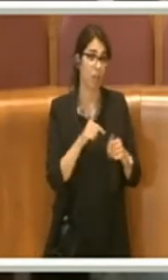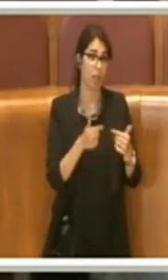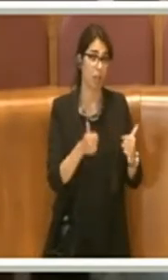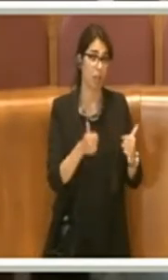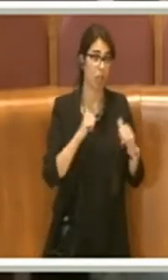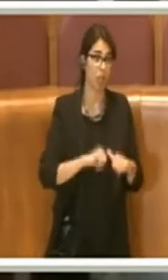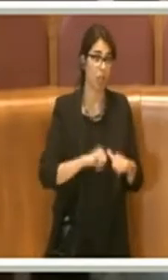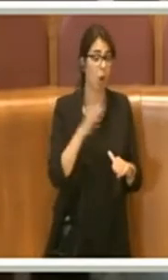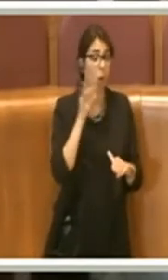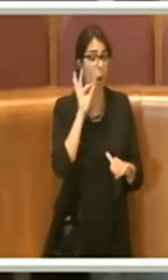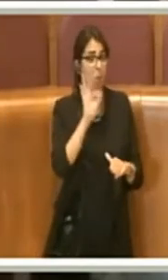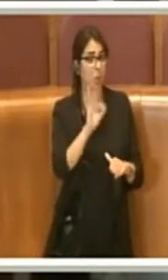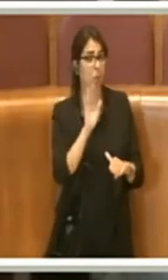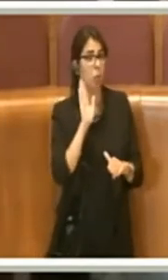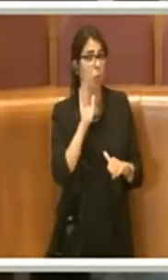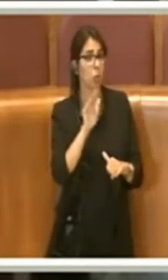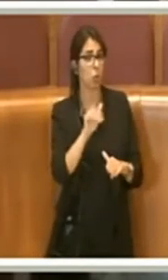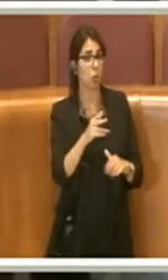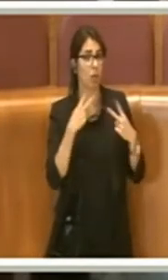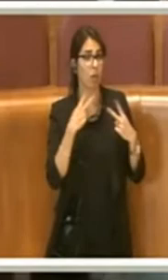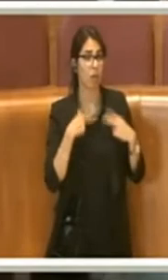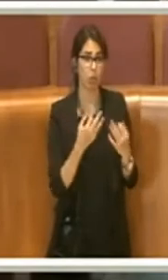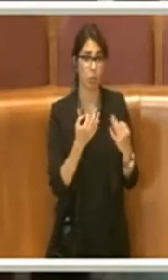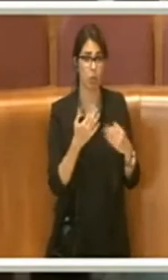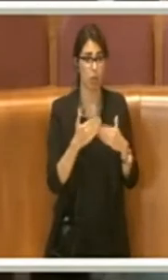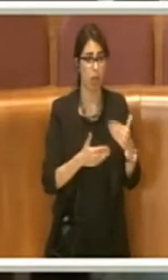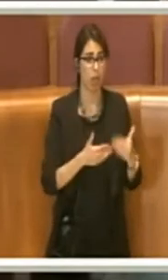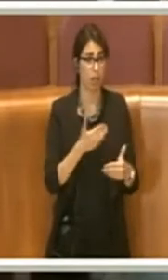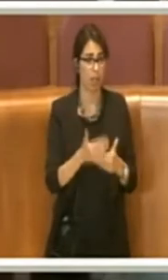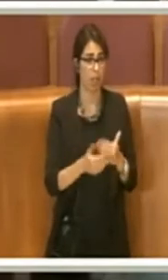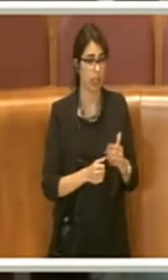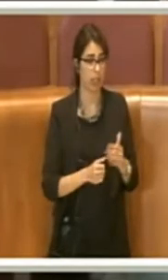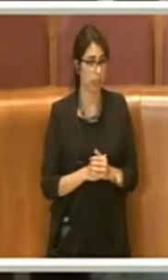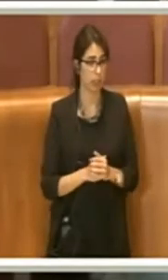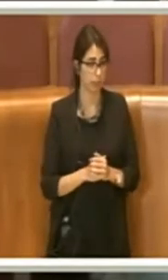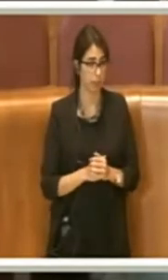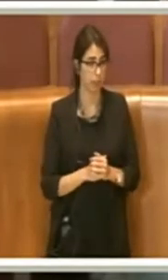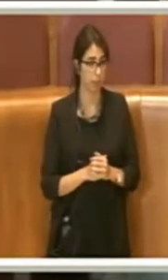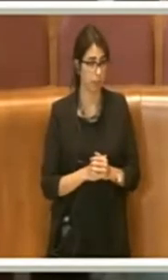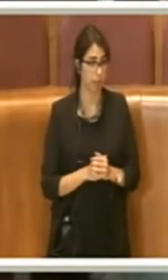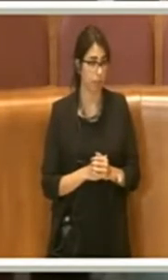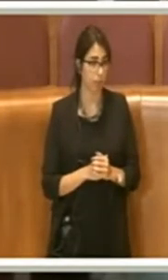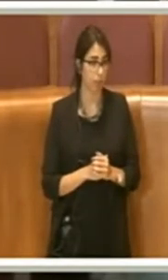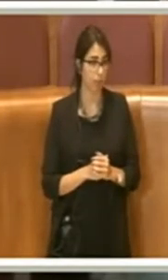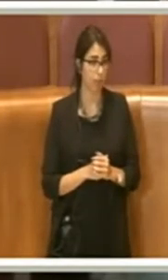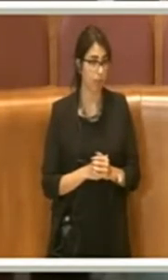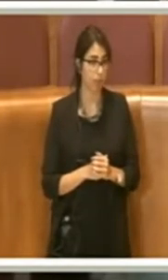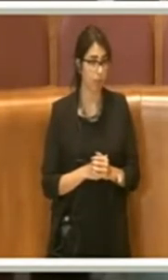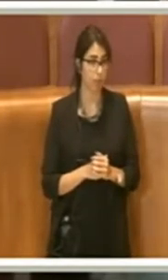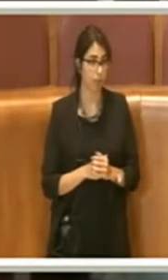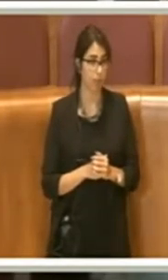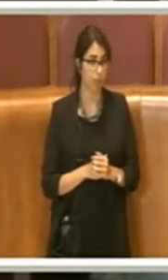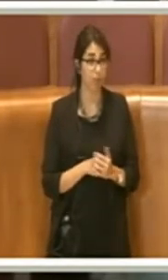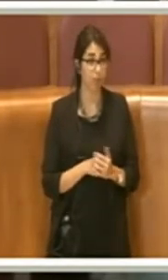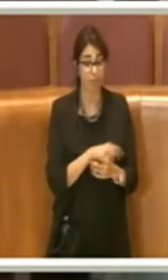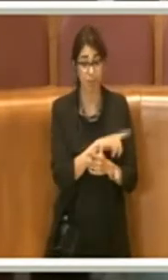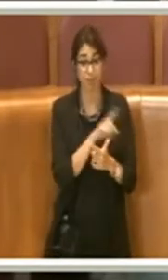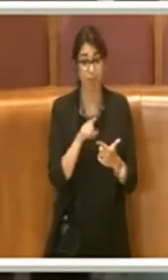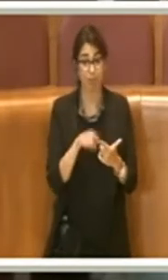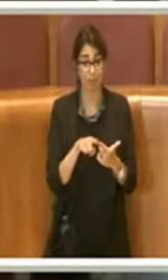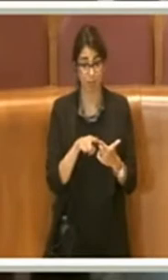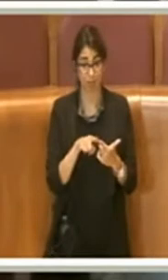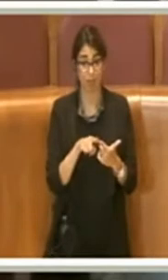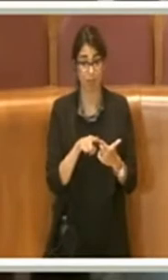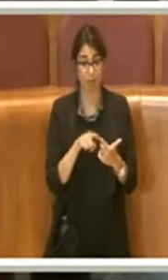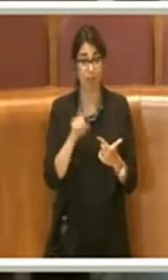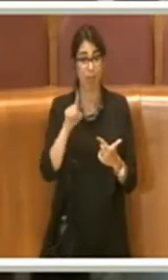svolgere le loro attività normali tutti i giorni. Dall'altra invece l'impossibilità